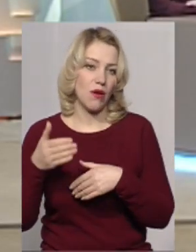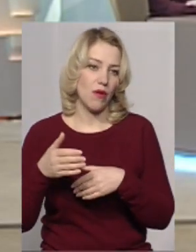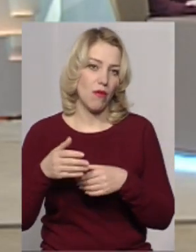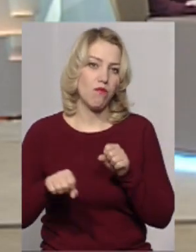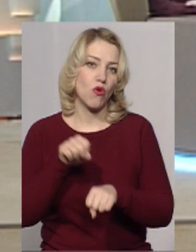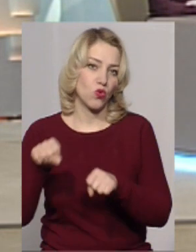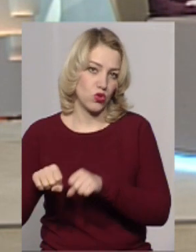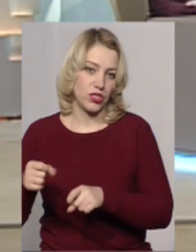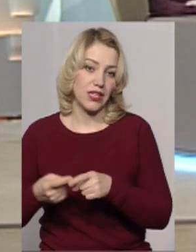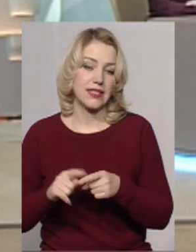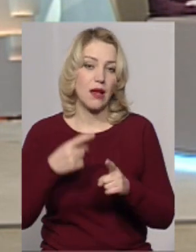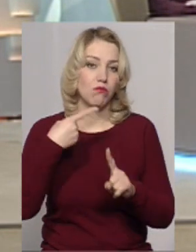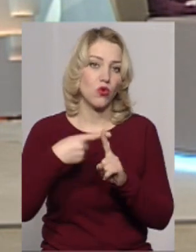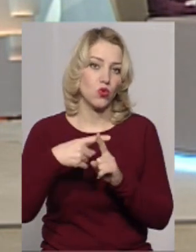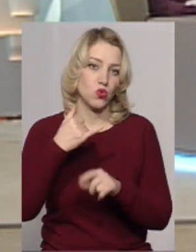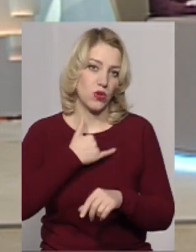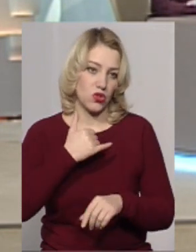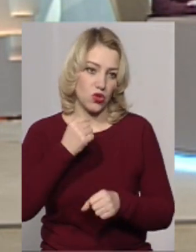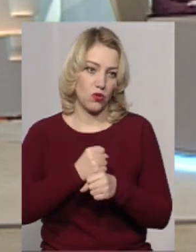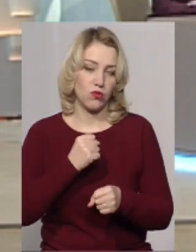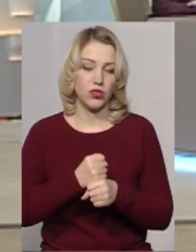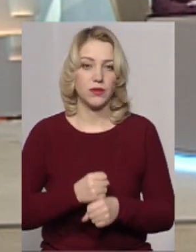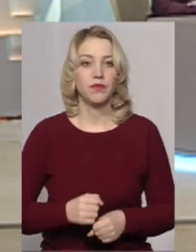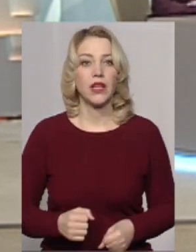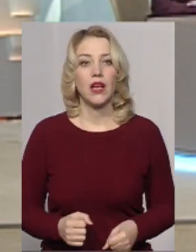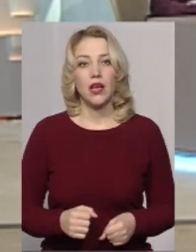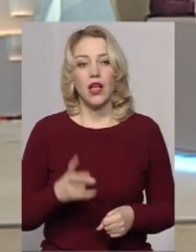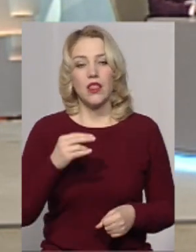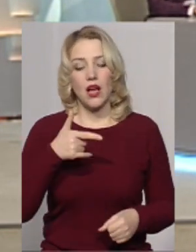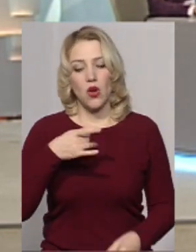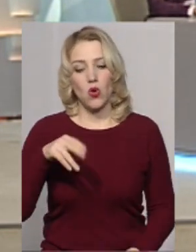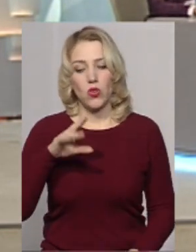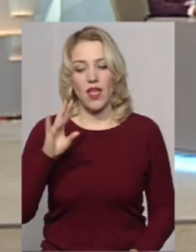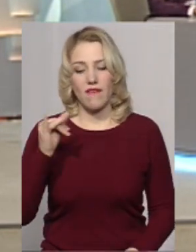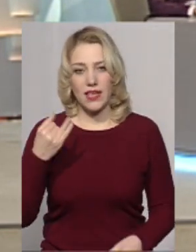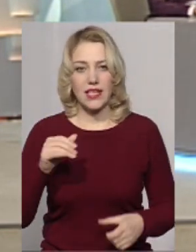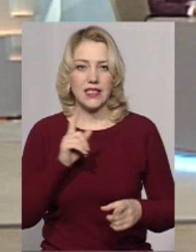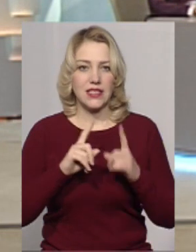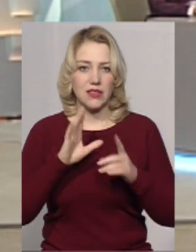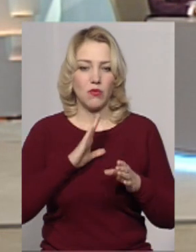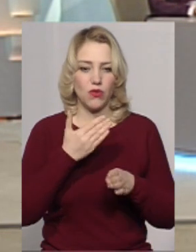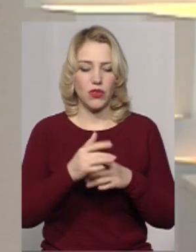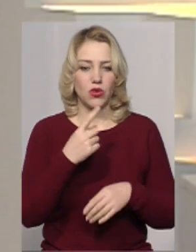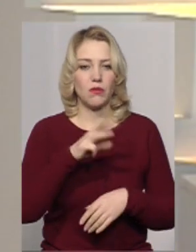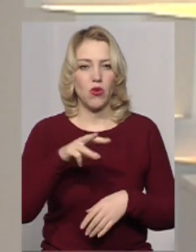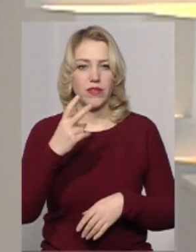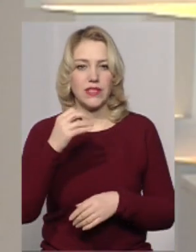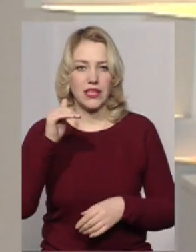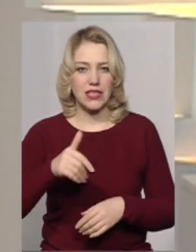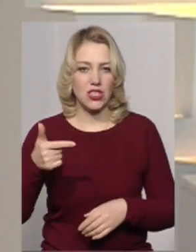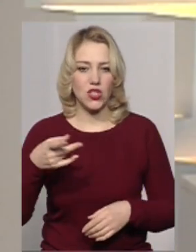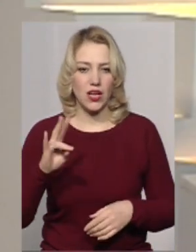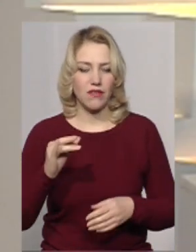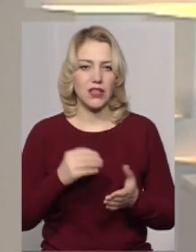звичайно, це ще один плюс в нашій роботі. На грудневій сесії було виділено 1 млн 200 тис. грн. на придбання